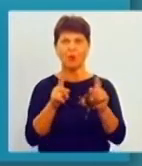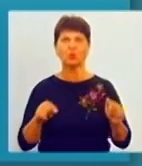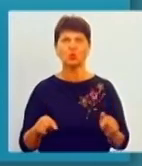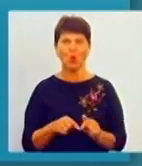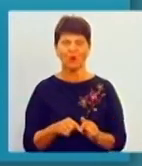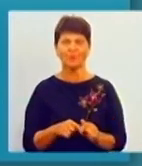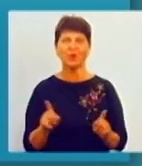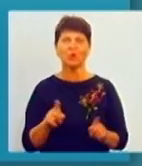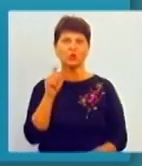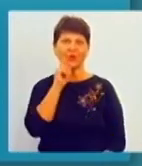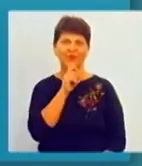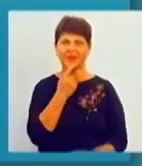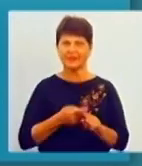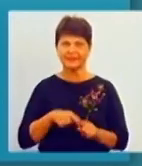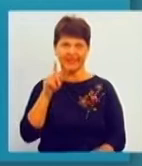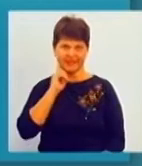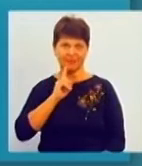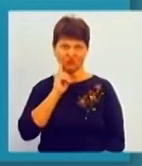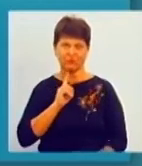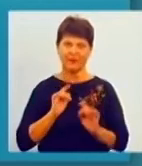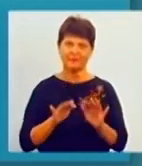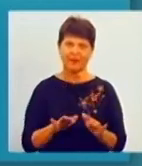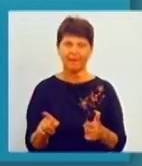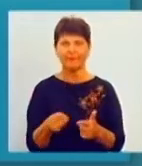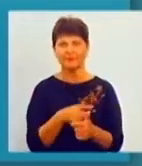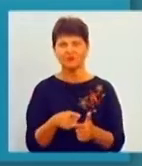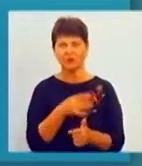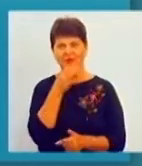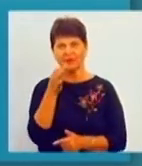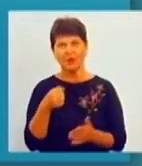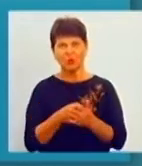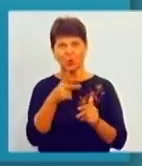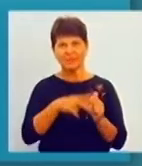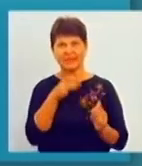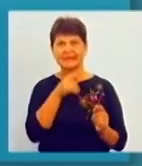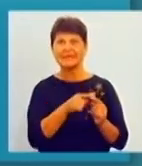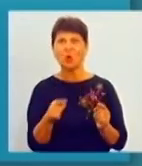Щодо Вінниці, це тимчасовий захід, чи це, скажімо, до кінця сезону?